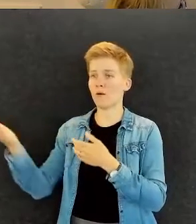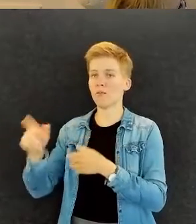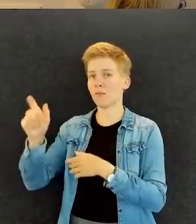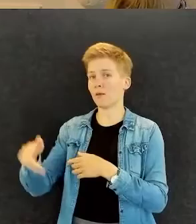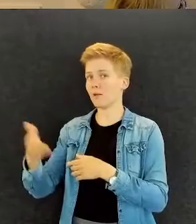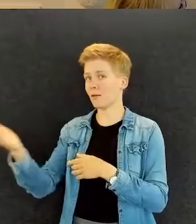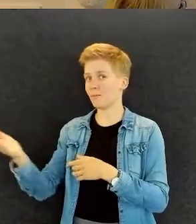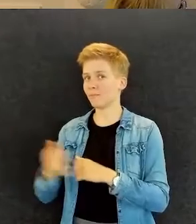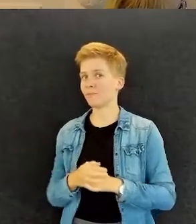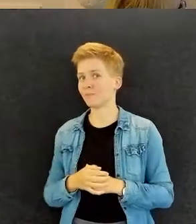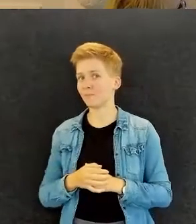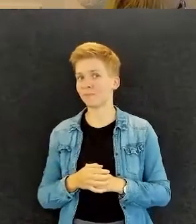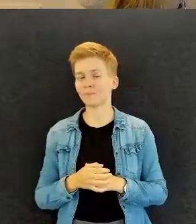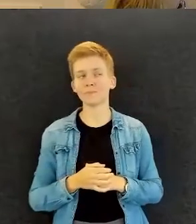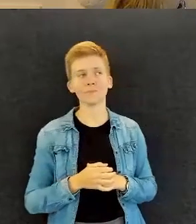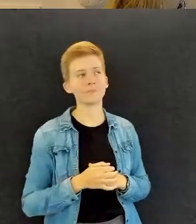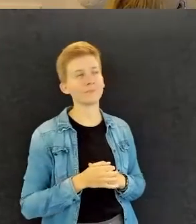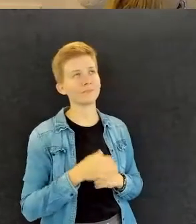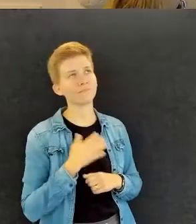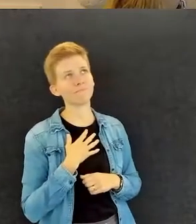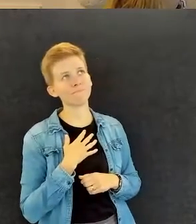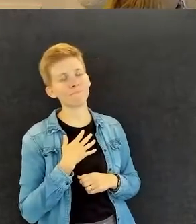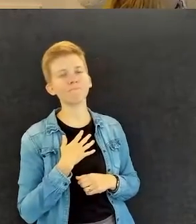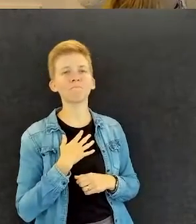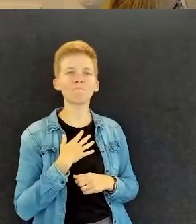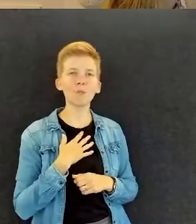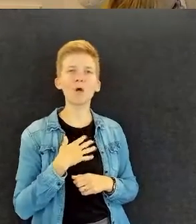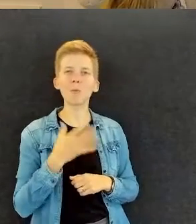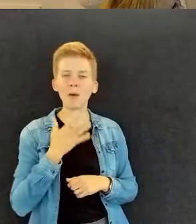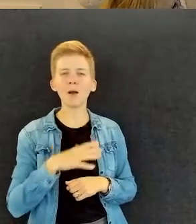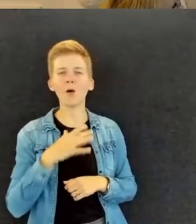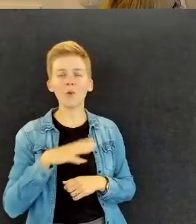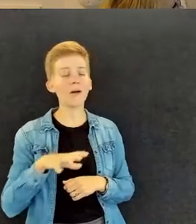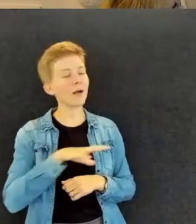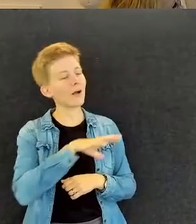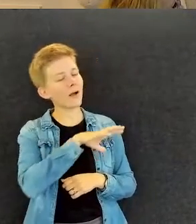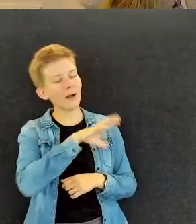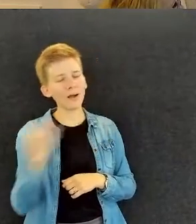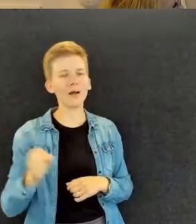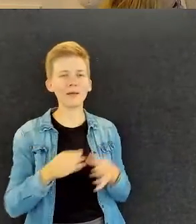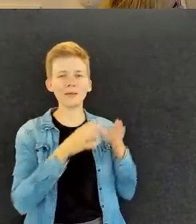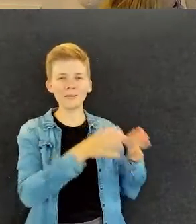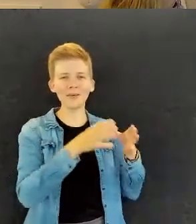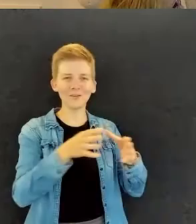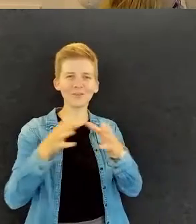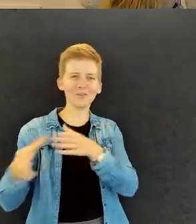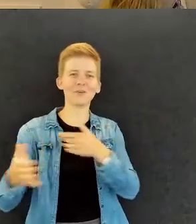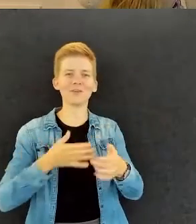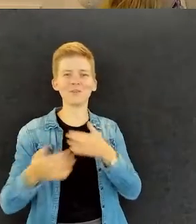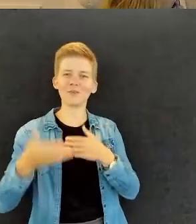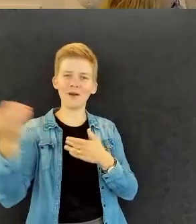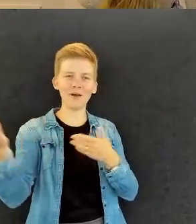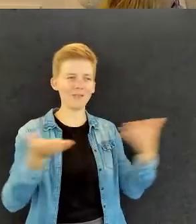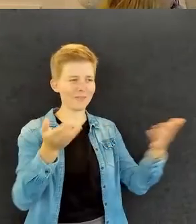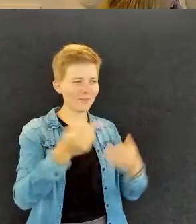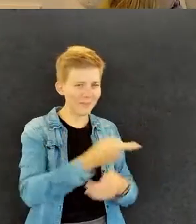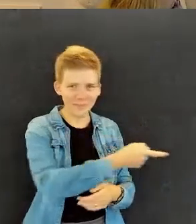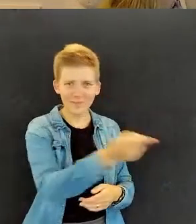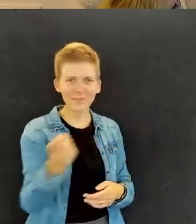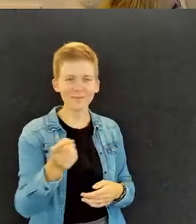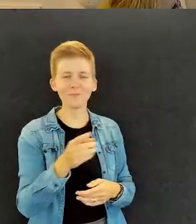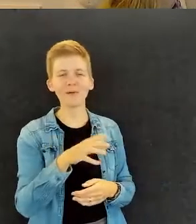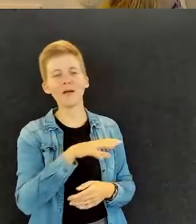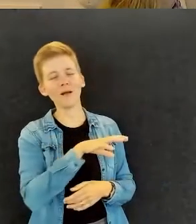No oikeastaan mä haluaisin lähettää ihan kaikkiin sektoreiden työnantajille terveisiä siitä,